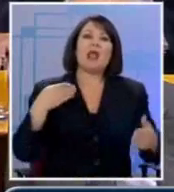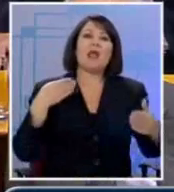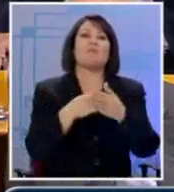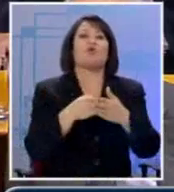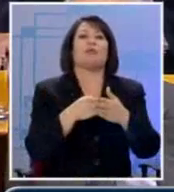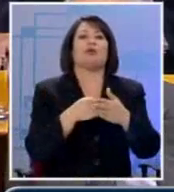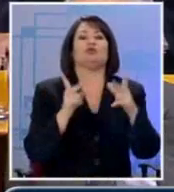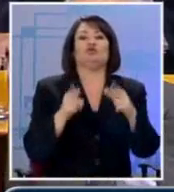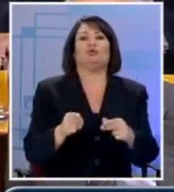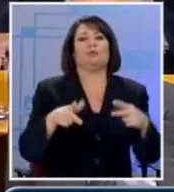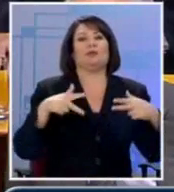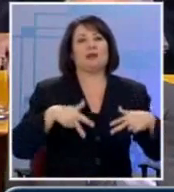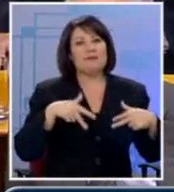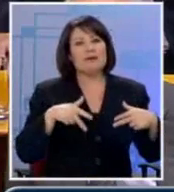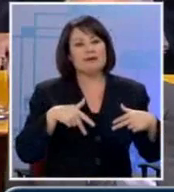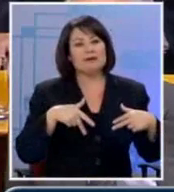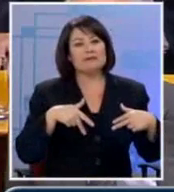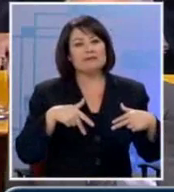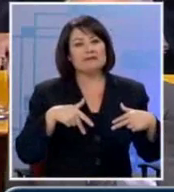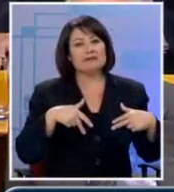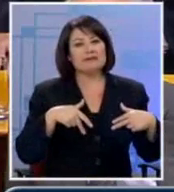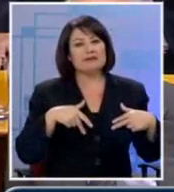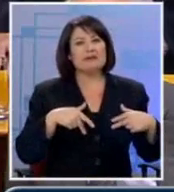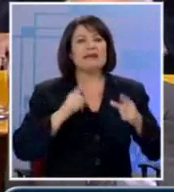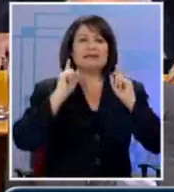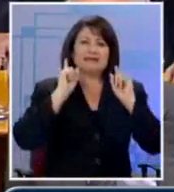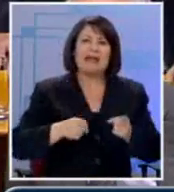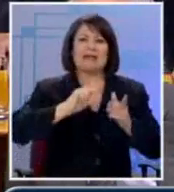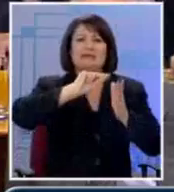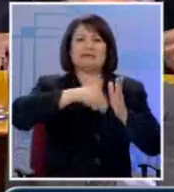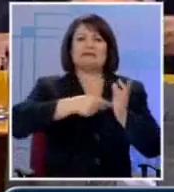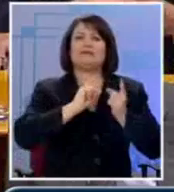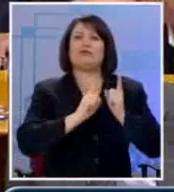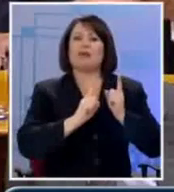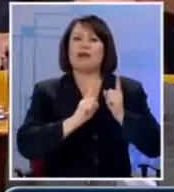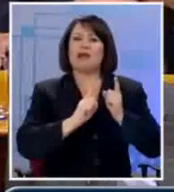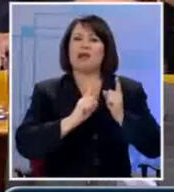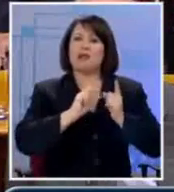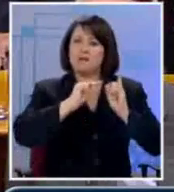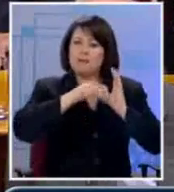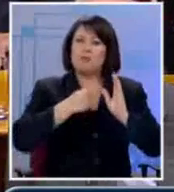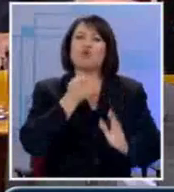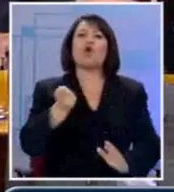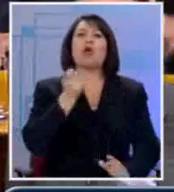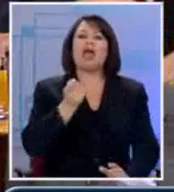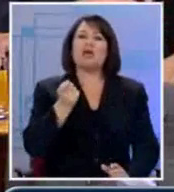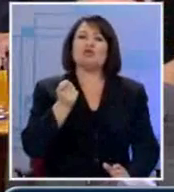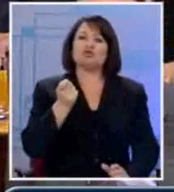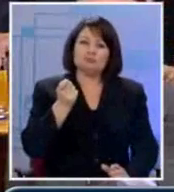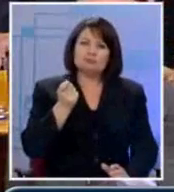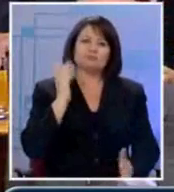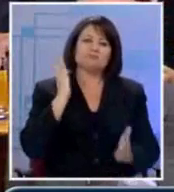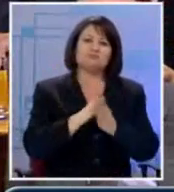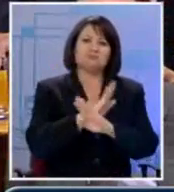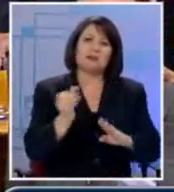την κυβέρνηση, να συνάψει την οριστική συμφωνία εξόδου σε σχέση με το χρέος και σε σχέση με